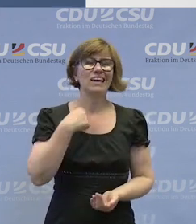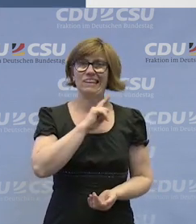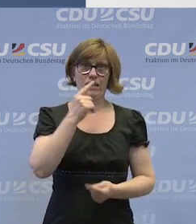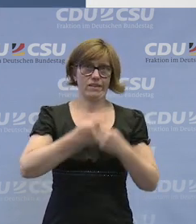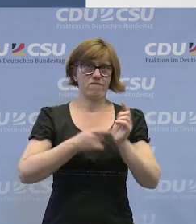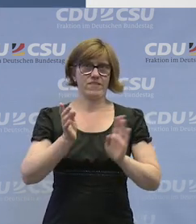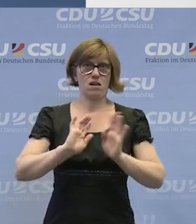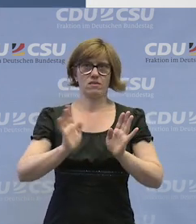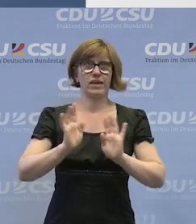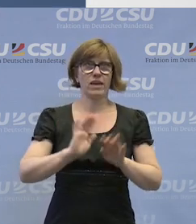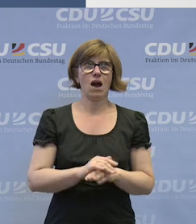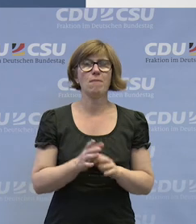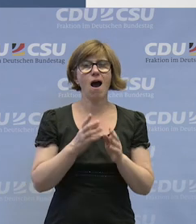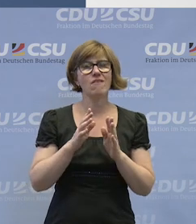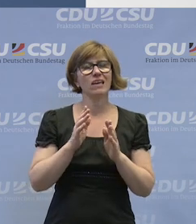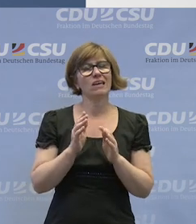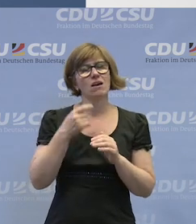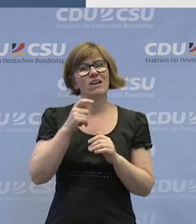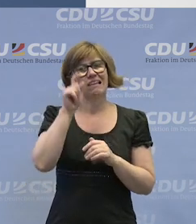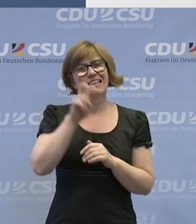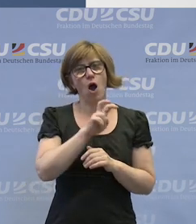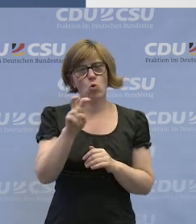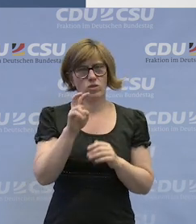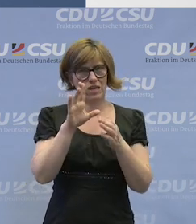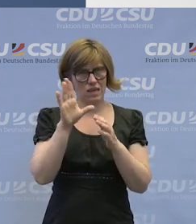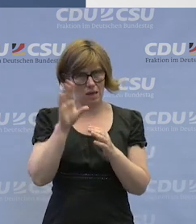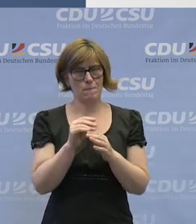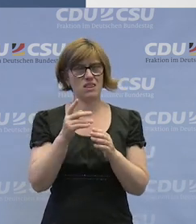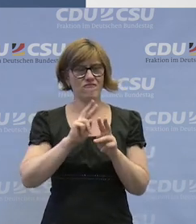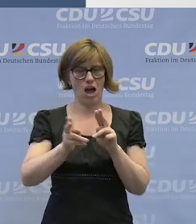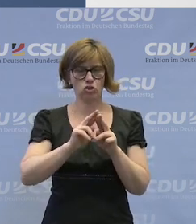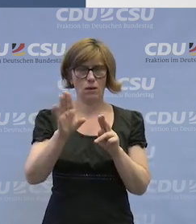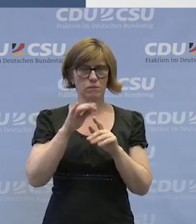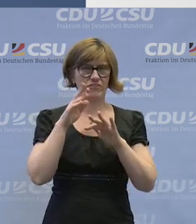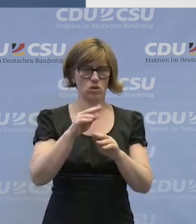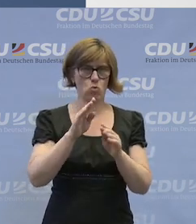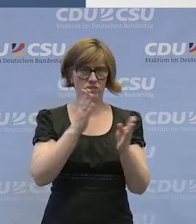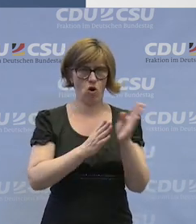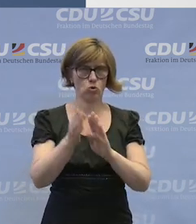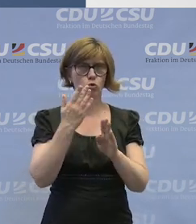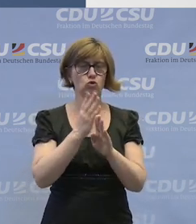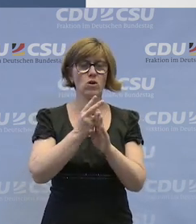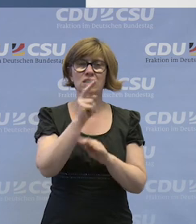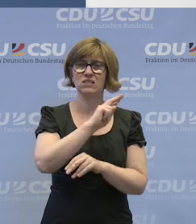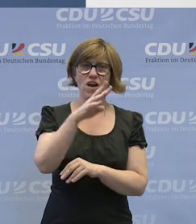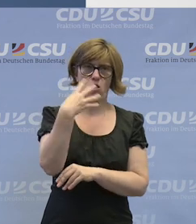entwickelt, aber die Diakonie hat eine Werkstättenmitwirkungsverordnung, die gibt es schon seit 2004.